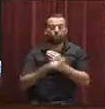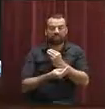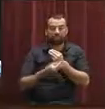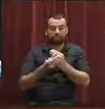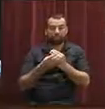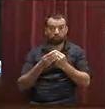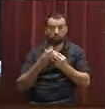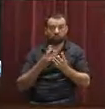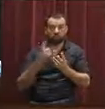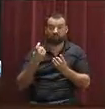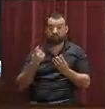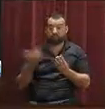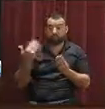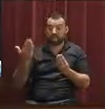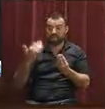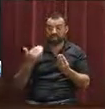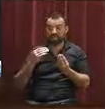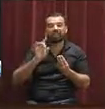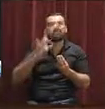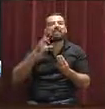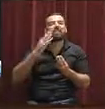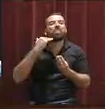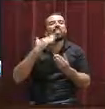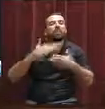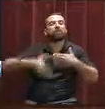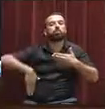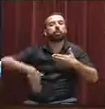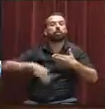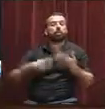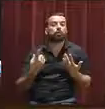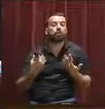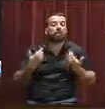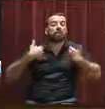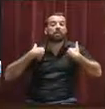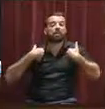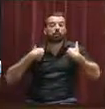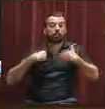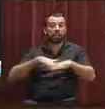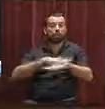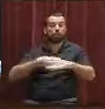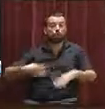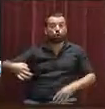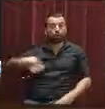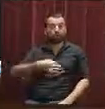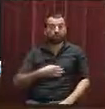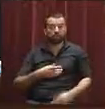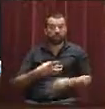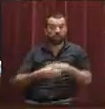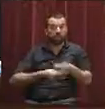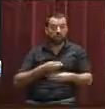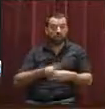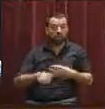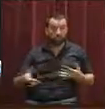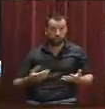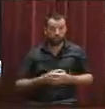sol·licitar la documentació que falta i tenen 15 dies per traslladar-la. Per tant, amb les competències que té el govern, en aquest moment estem fent el que toca fer. I per tant,